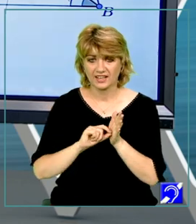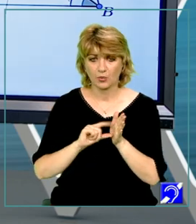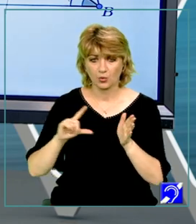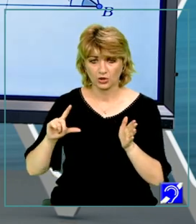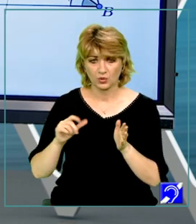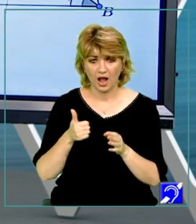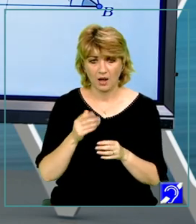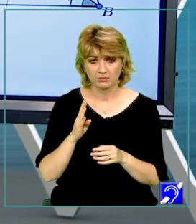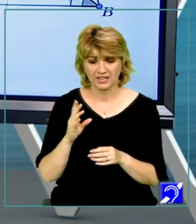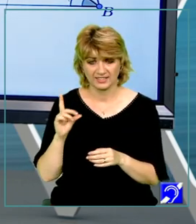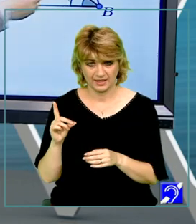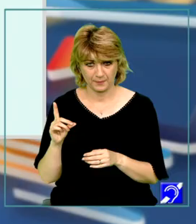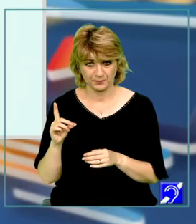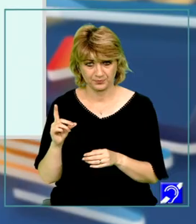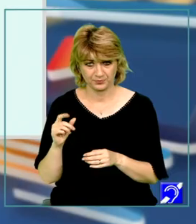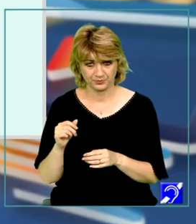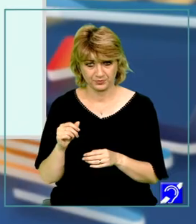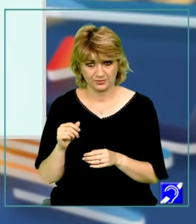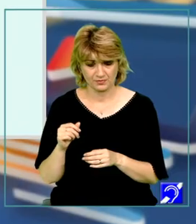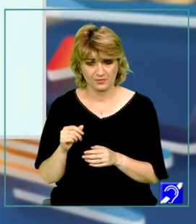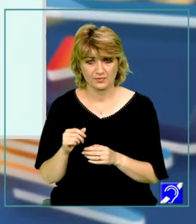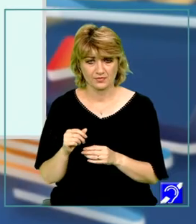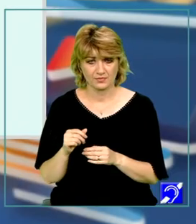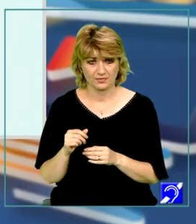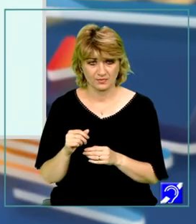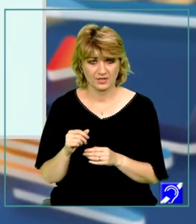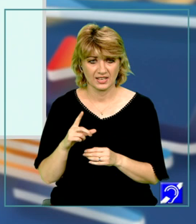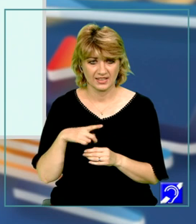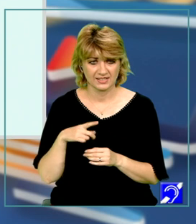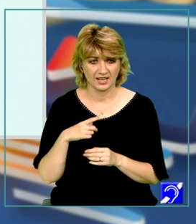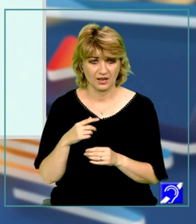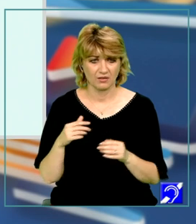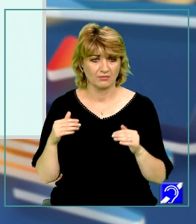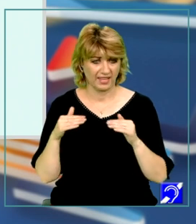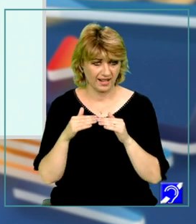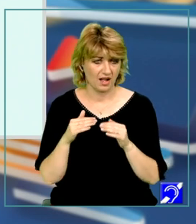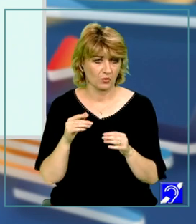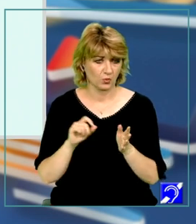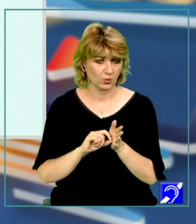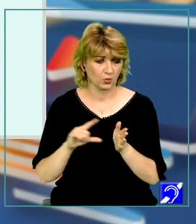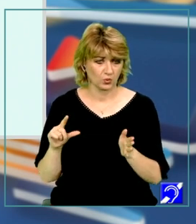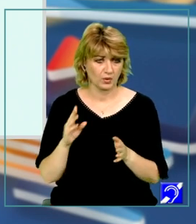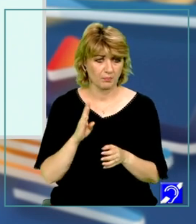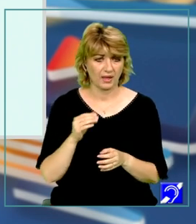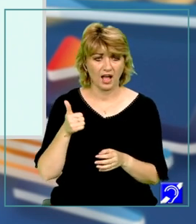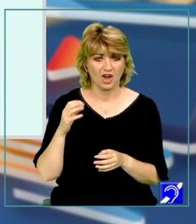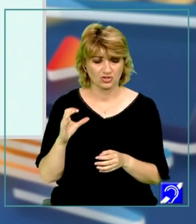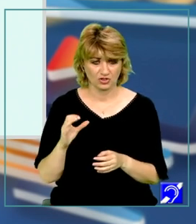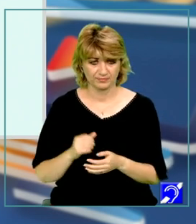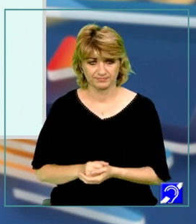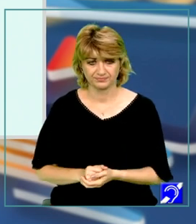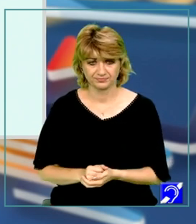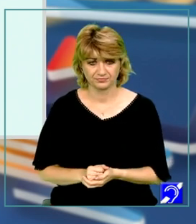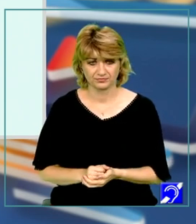A, B, D A, B, D este congruent cu unghiul B, A, C.